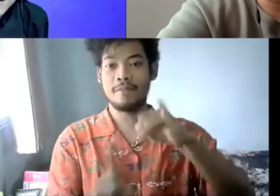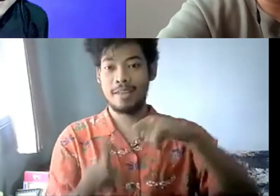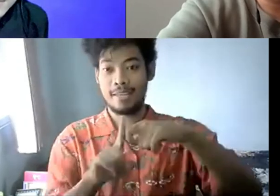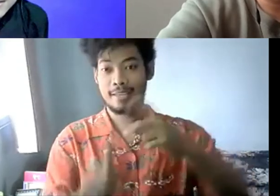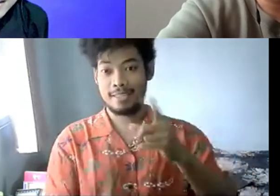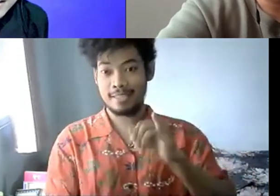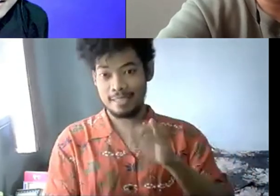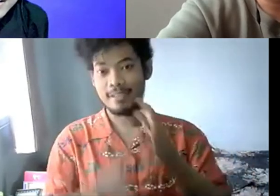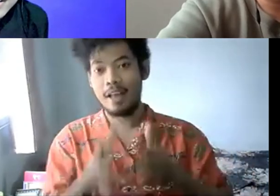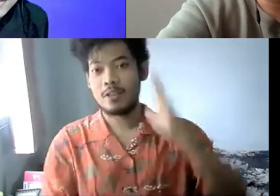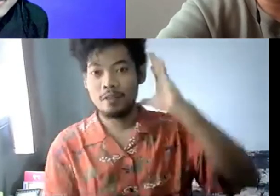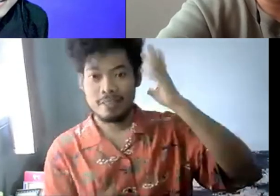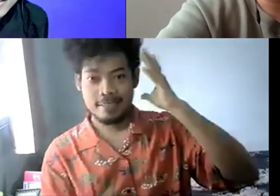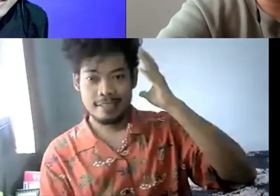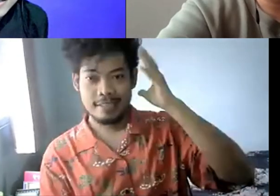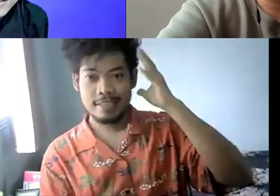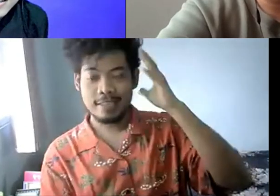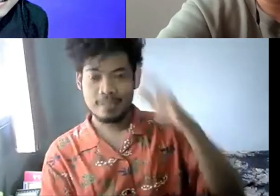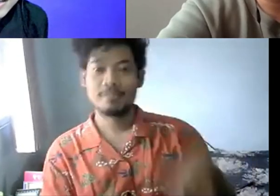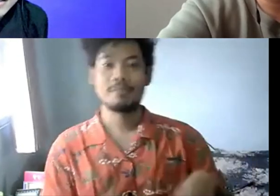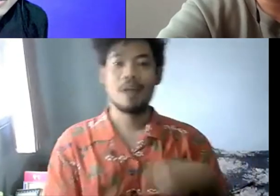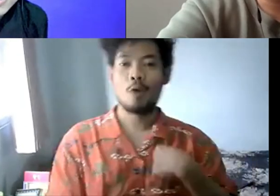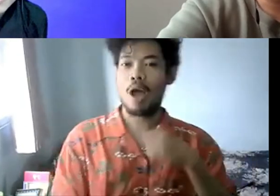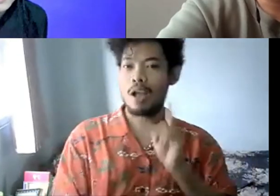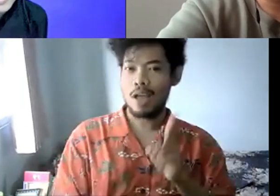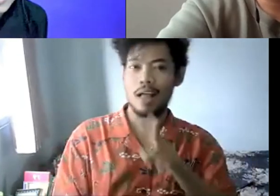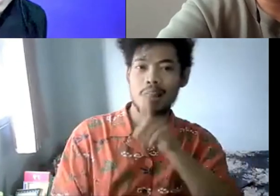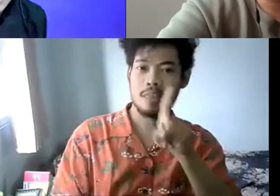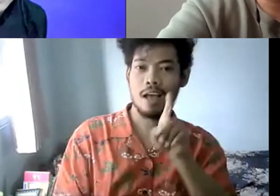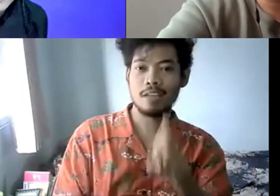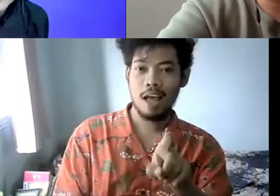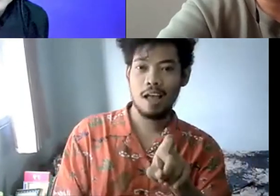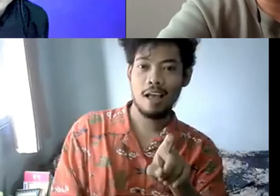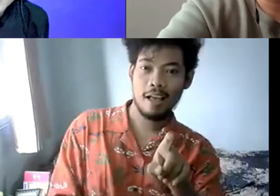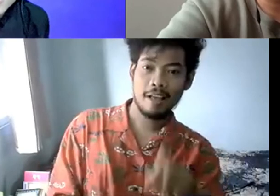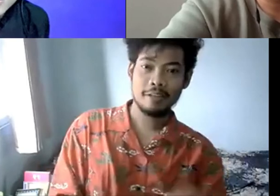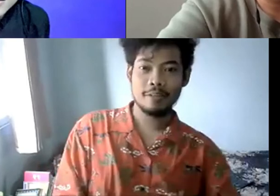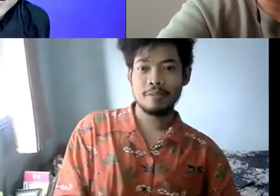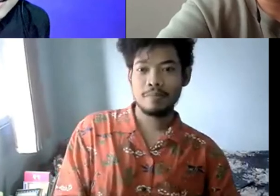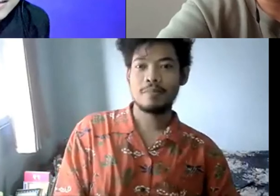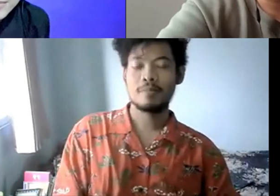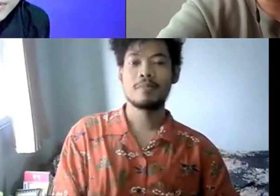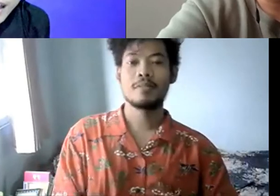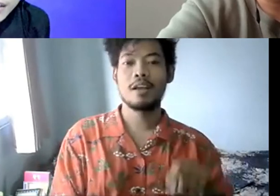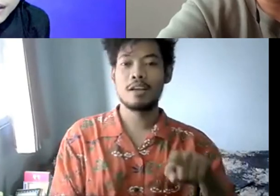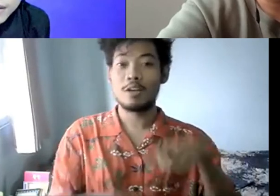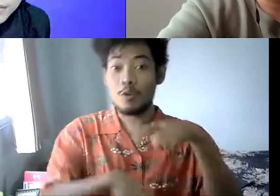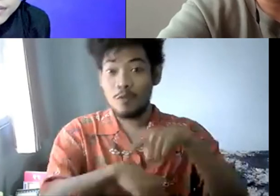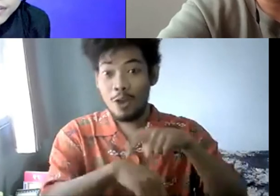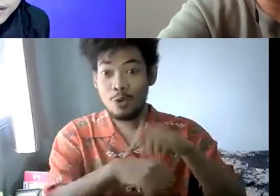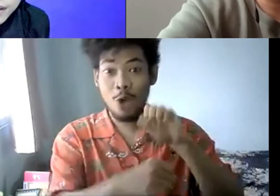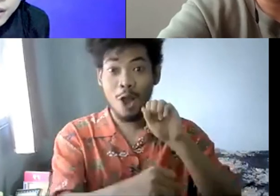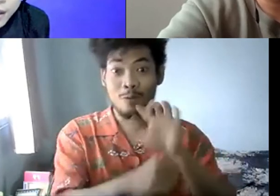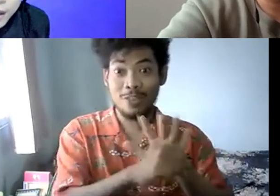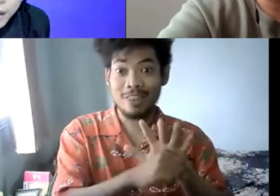Nama saya Fikri. Isyaratnya seperti ini, Fikri. Saya ingin bertanya,